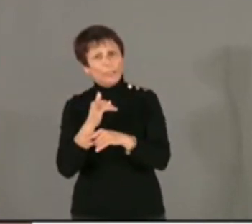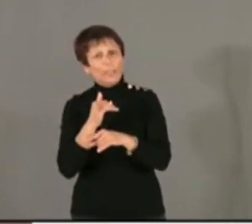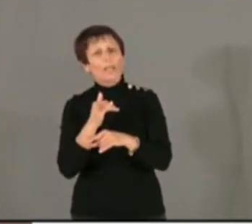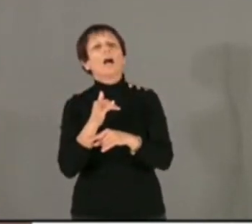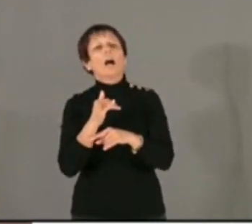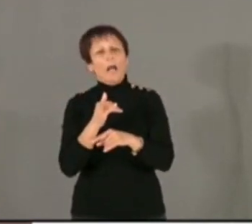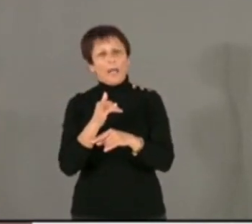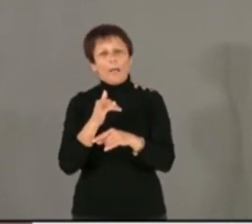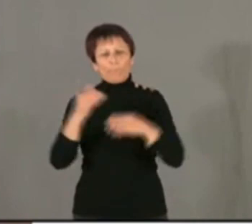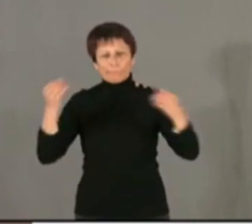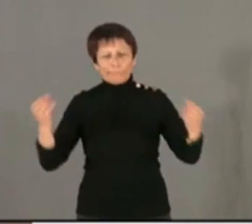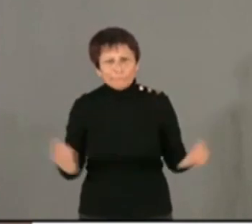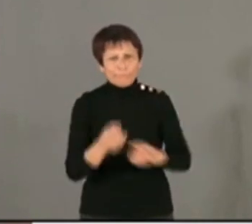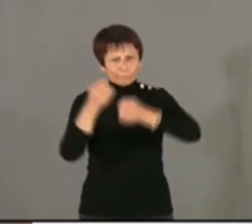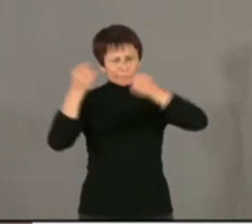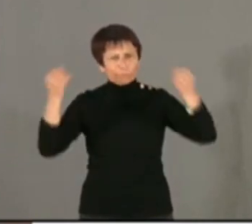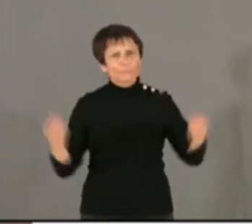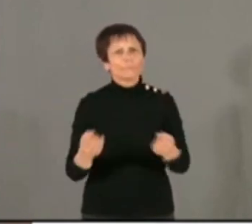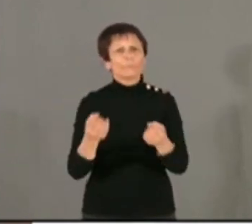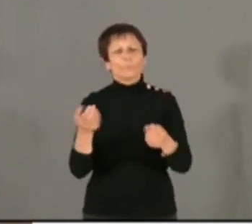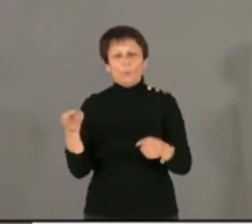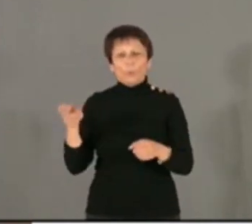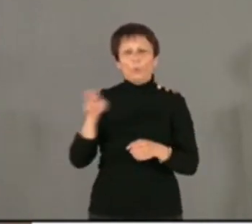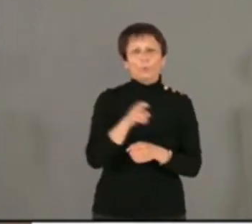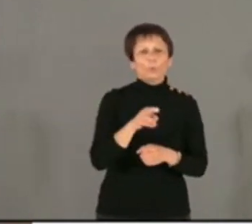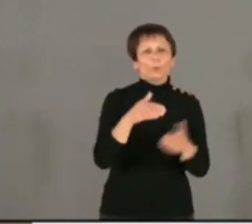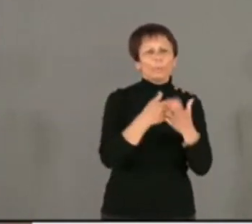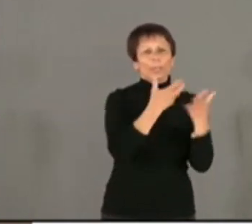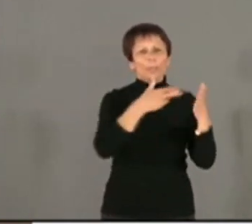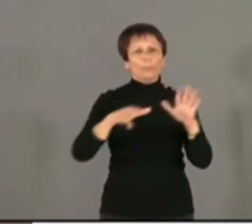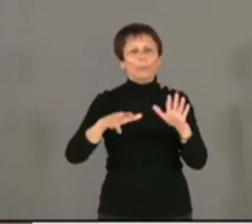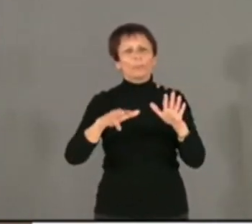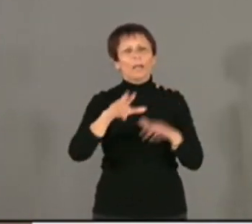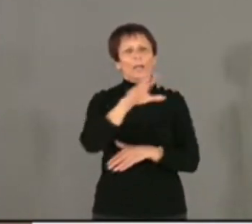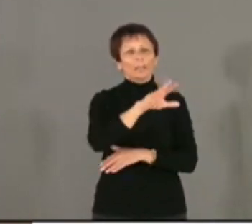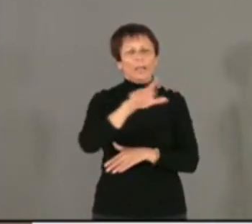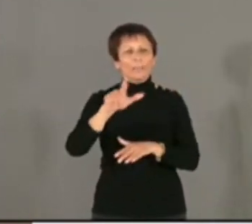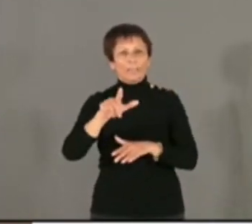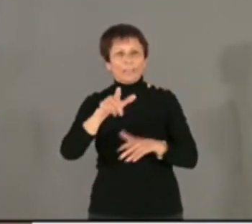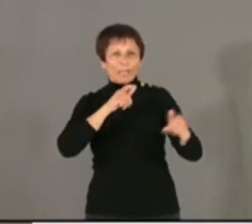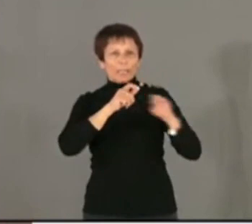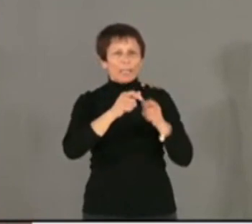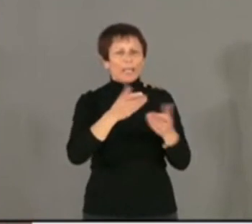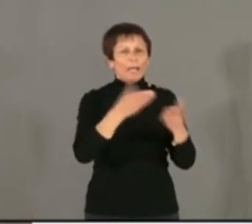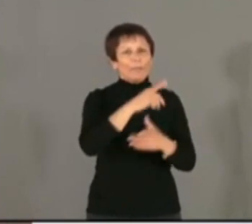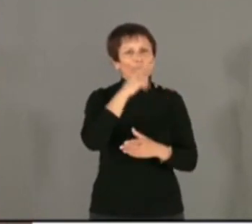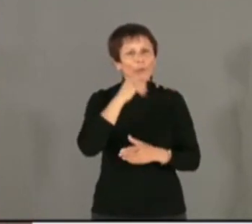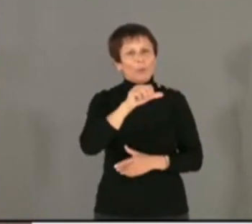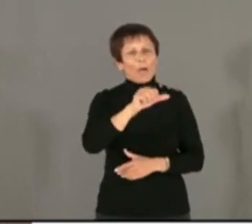mena une brillante campagne et il revient en 1837 pour traiter avec Abdelkader. Abdelkader qui fut, lui,